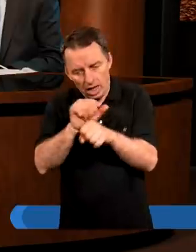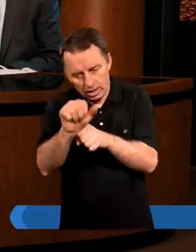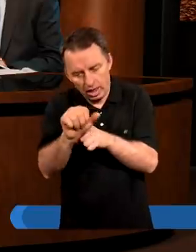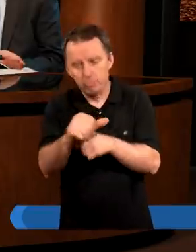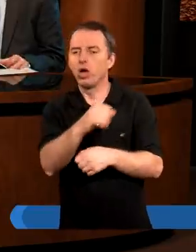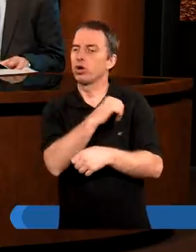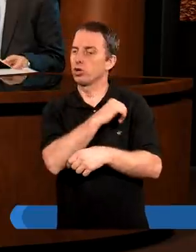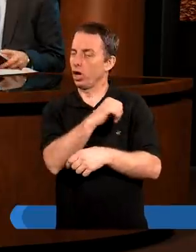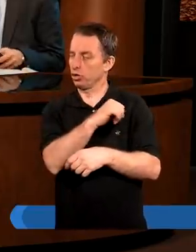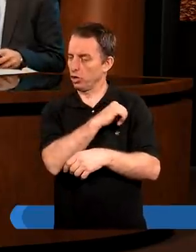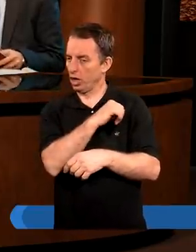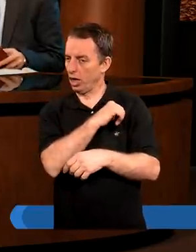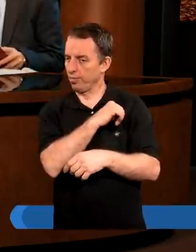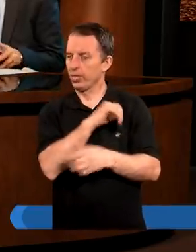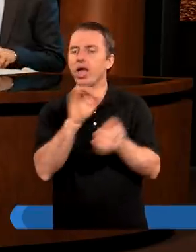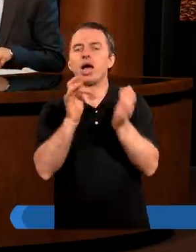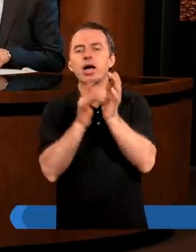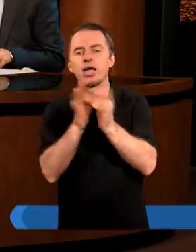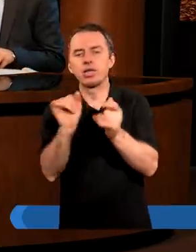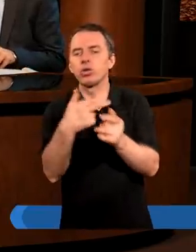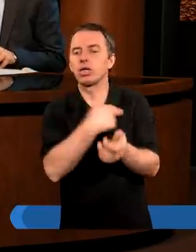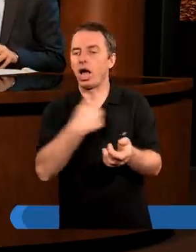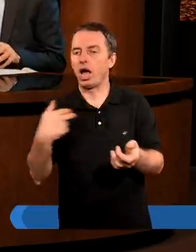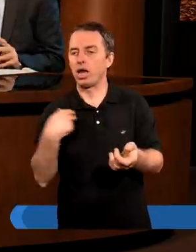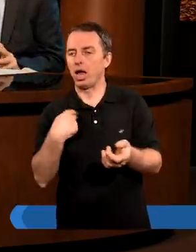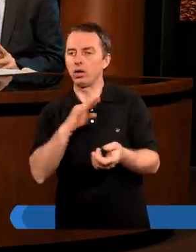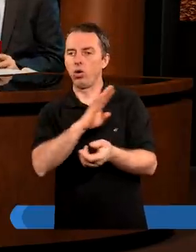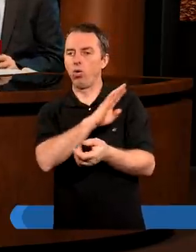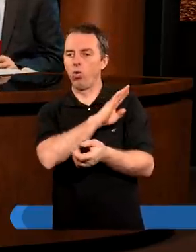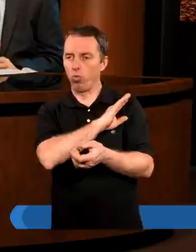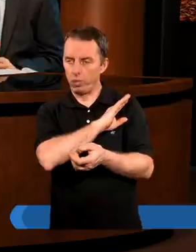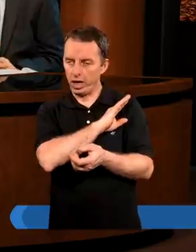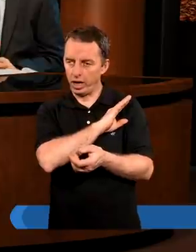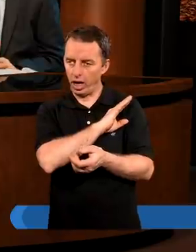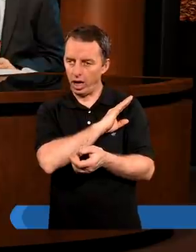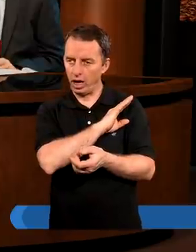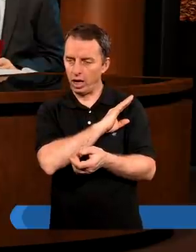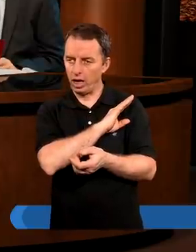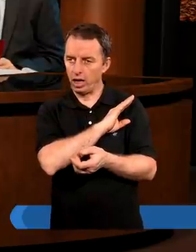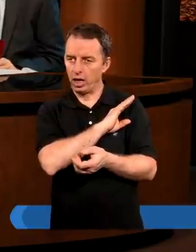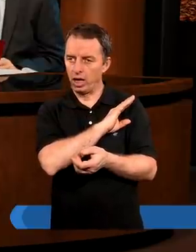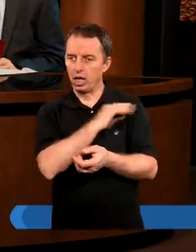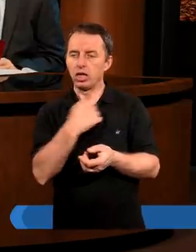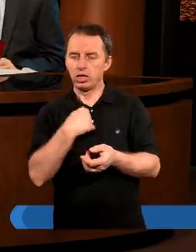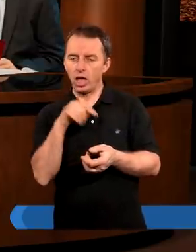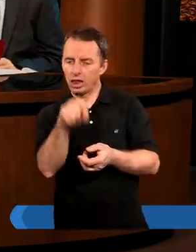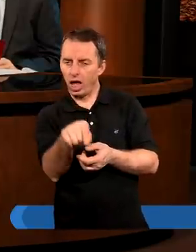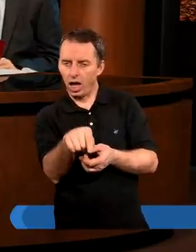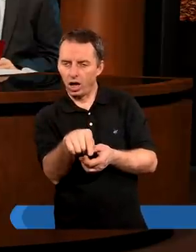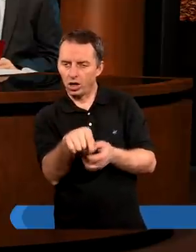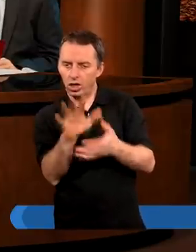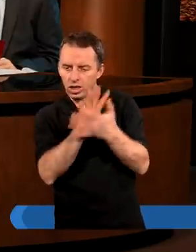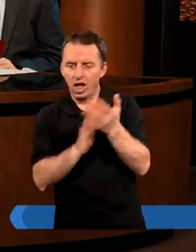grzesznikami, a Chrystus za nas umarł. Ja, gdy ten tekst